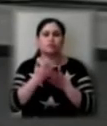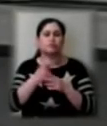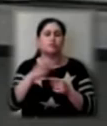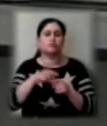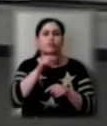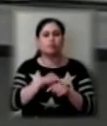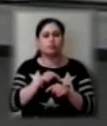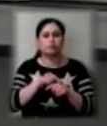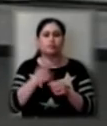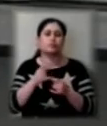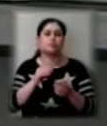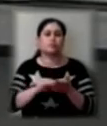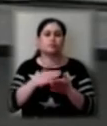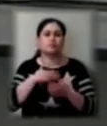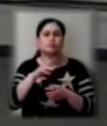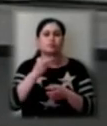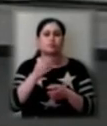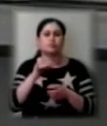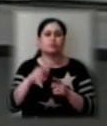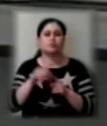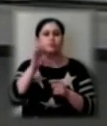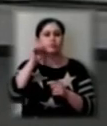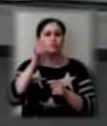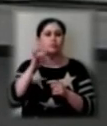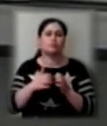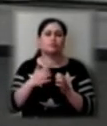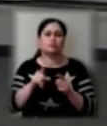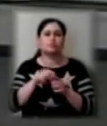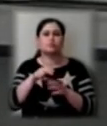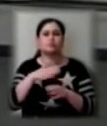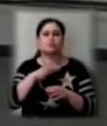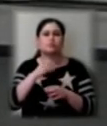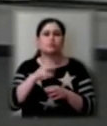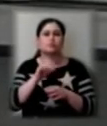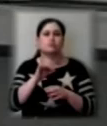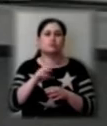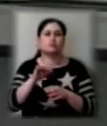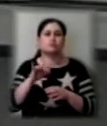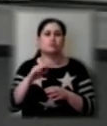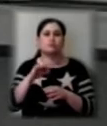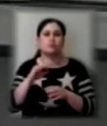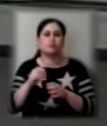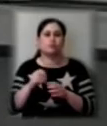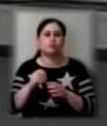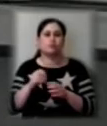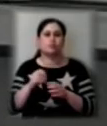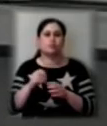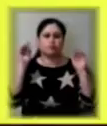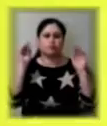на наші сторінки у соціальних мережах, слухайте Українське радіо Херсон та заходьте на наш сайт КС Суспільне Медіа. Побачимось о 19-й.